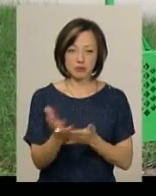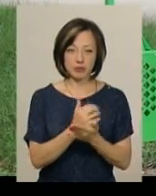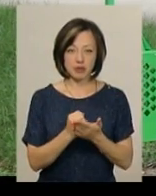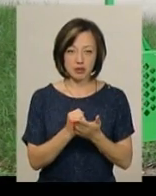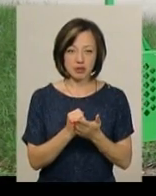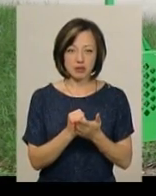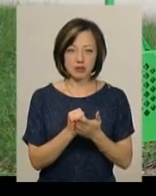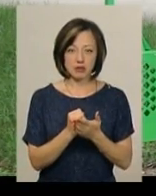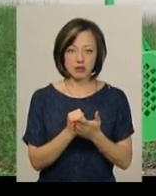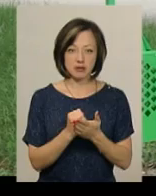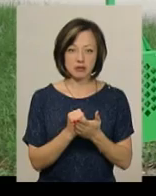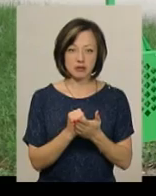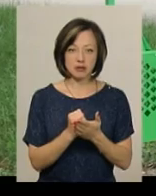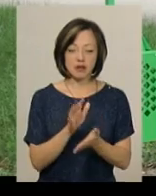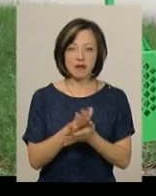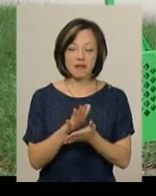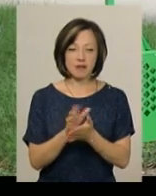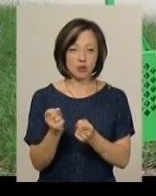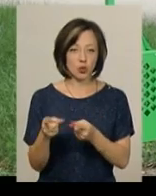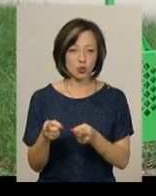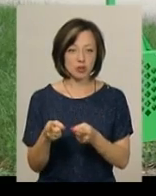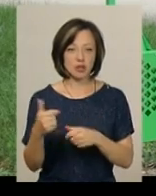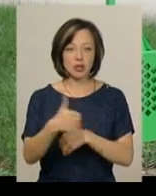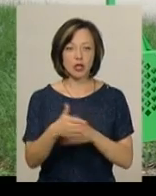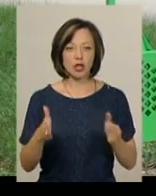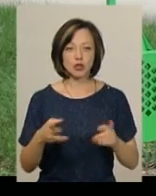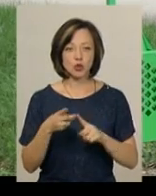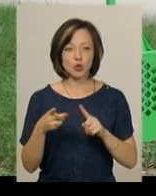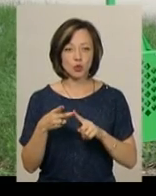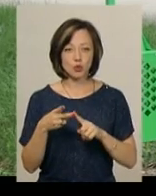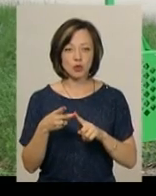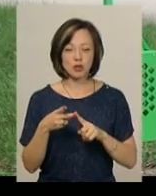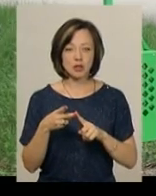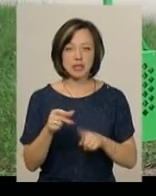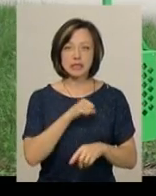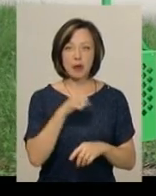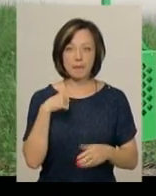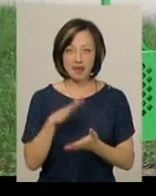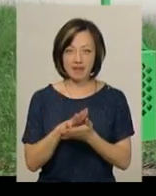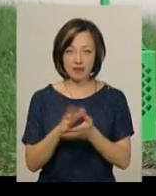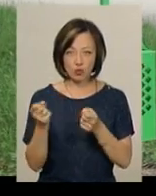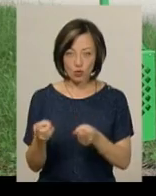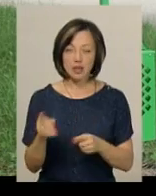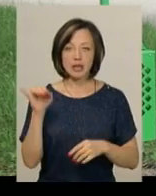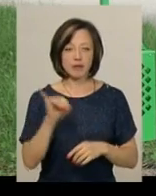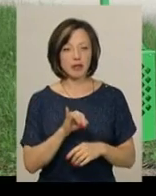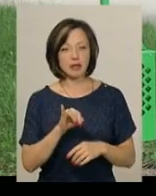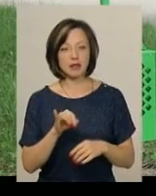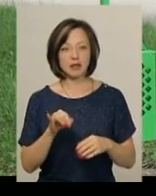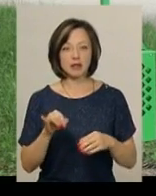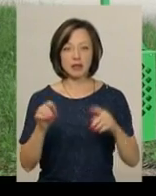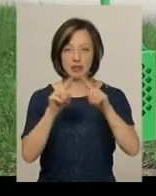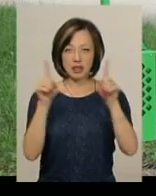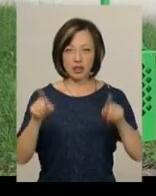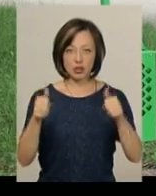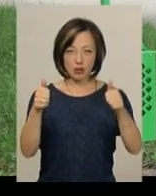відходи. Ящик другий для самих вже відходів, який крипиться. І табличка,